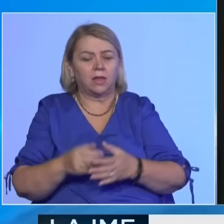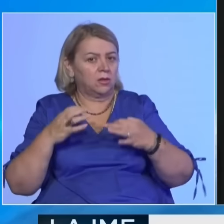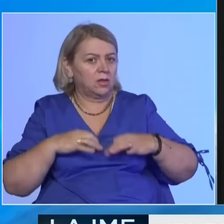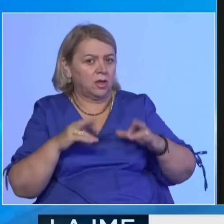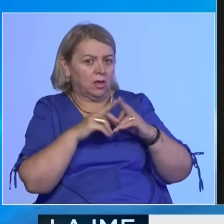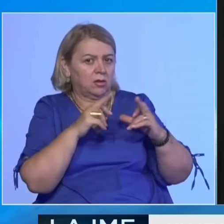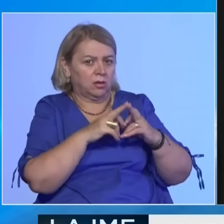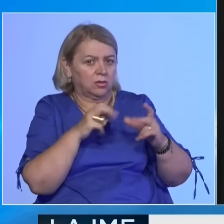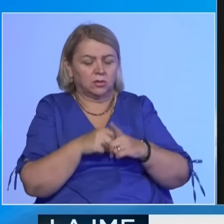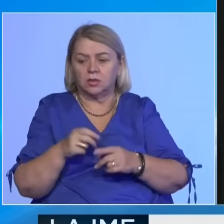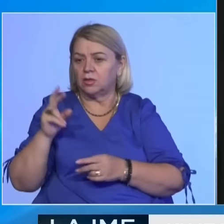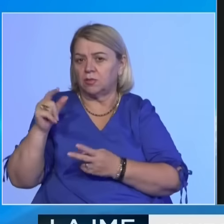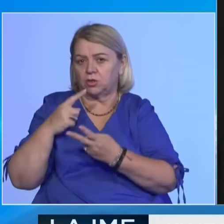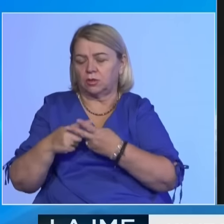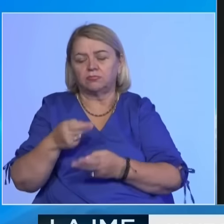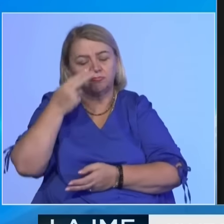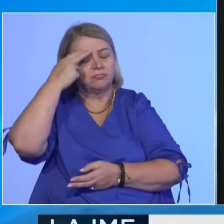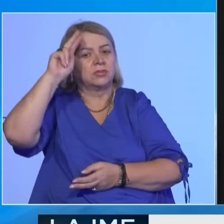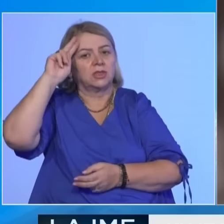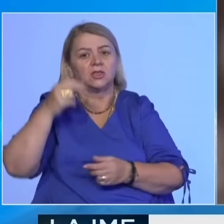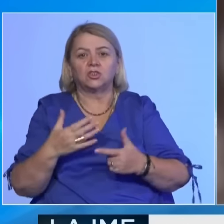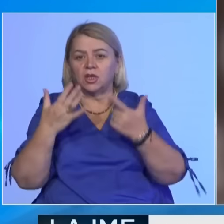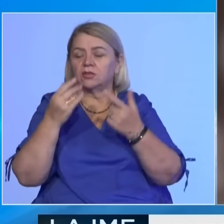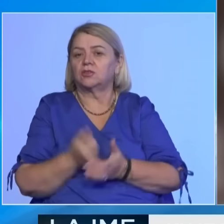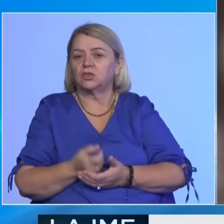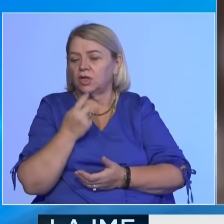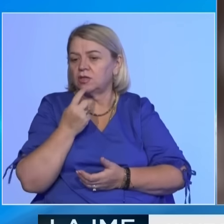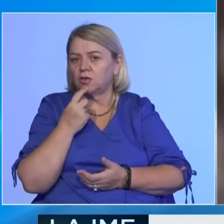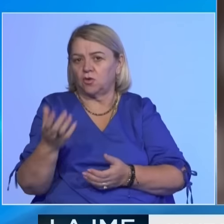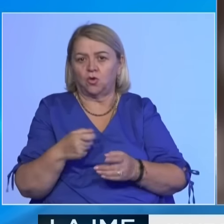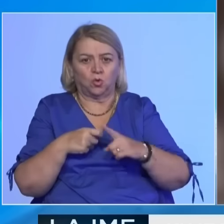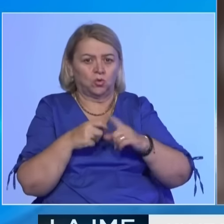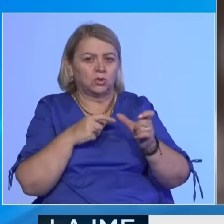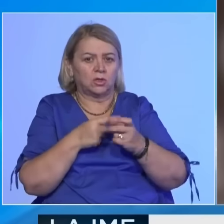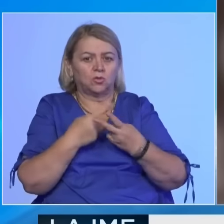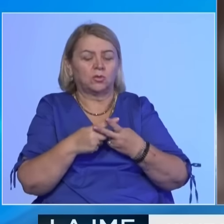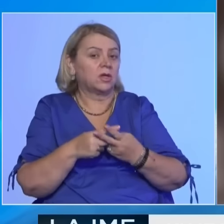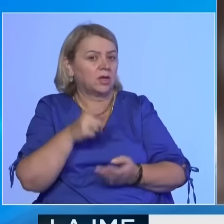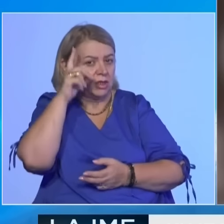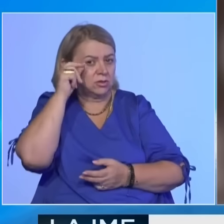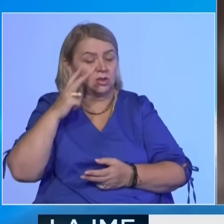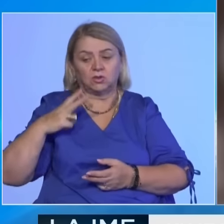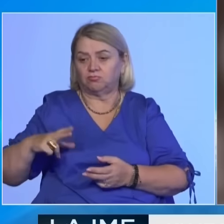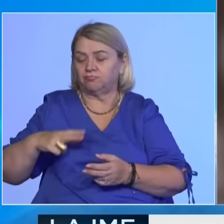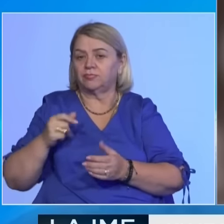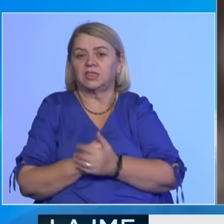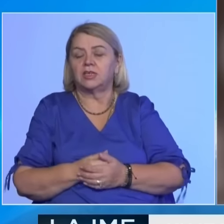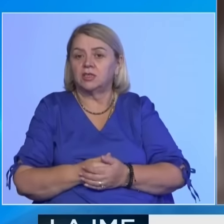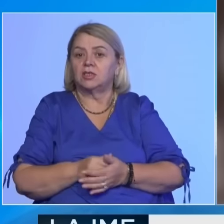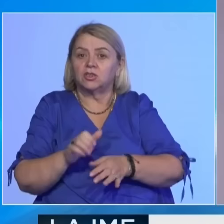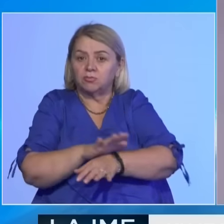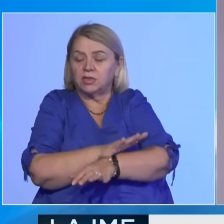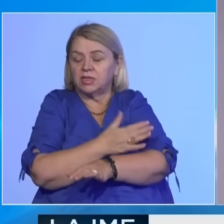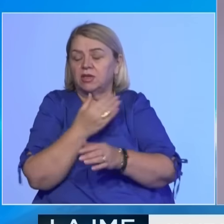Këstra Musharadinaj e ka kujtuar shtatë qëtatorin. Si pas ti, ku shtetuta e ka qaninkut ka qenë shprejhe e vullnetit të popullit për